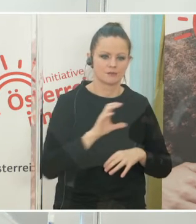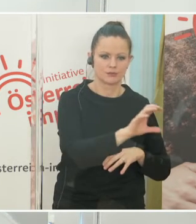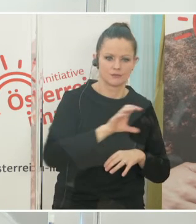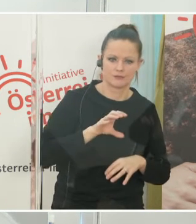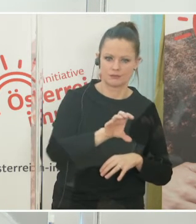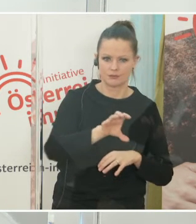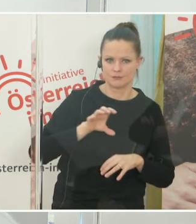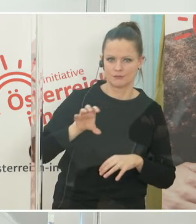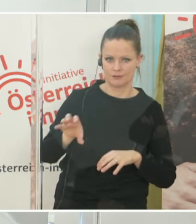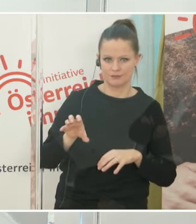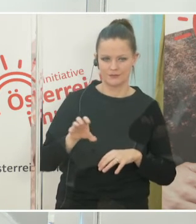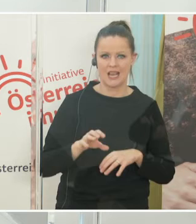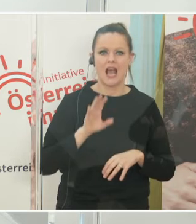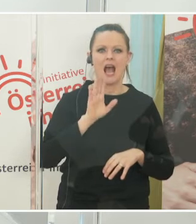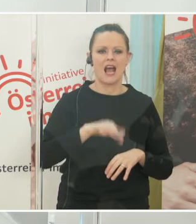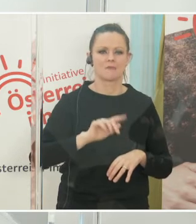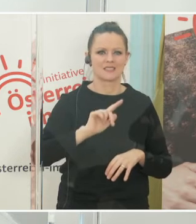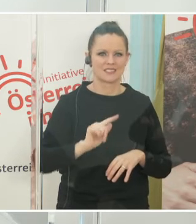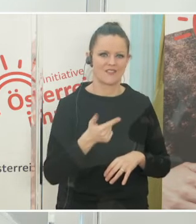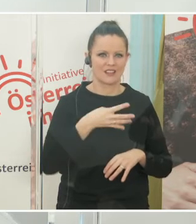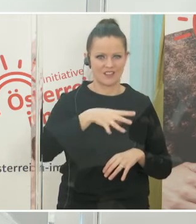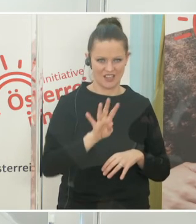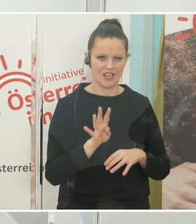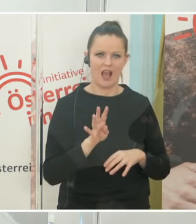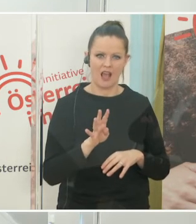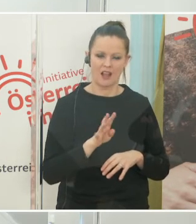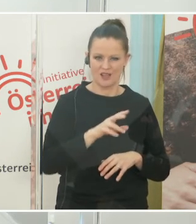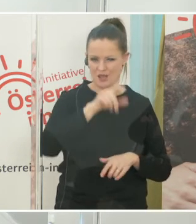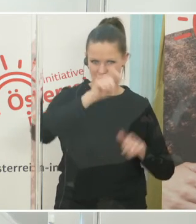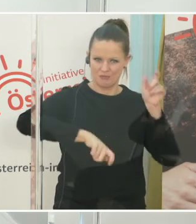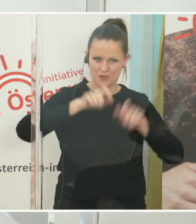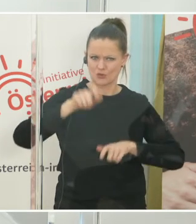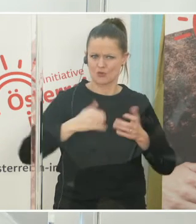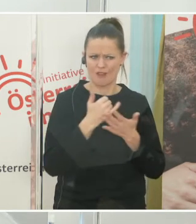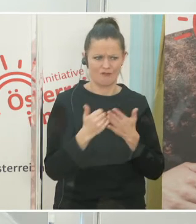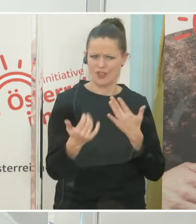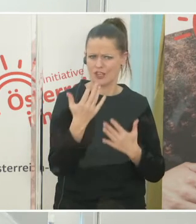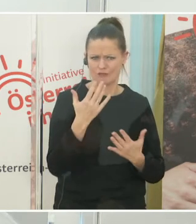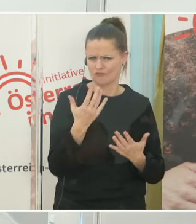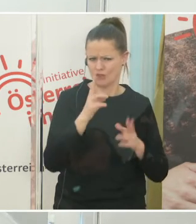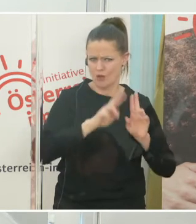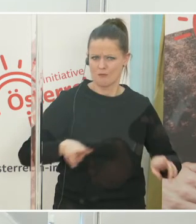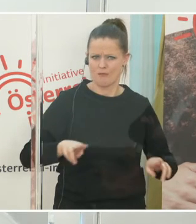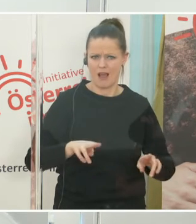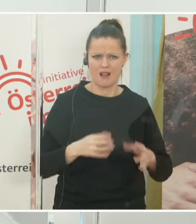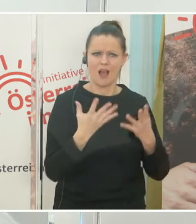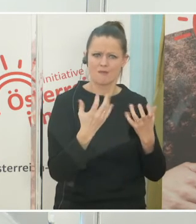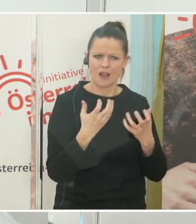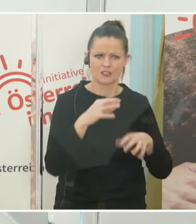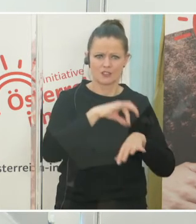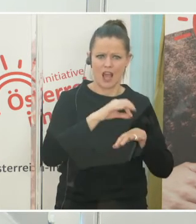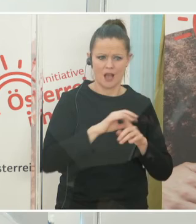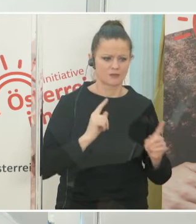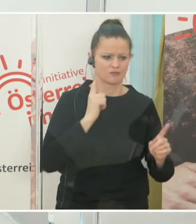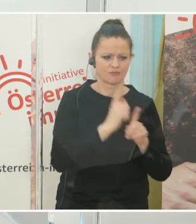letztendlich dann so ab dem zweiten Quartal spätestens die Leute, so wie sie es gewohnt sind, auch zu ihrem Praktiker impfen gehen können.